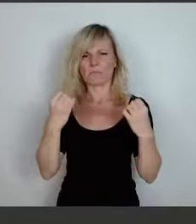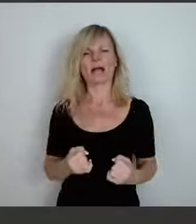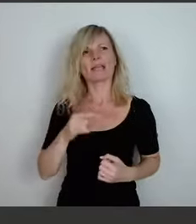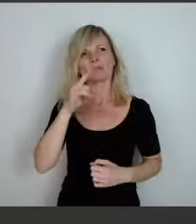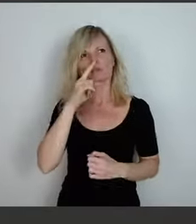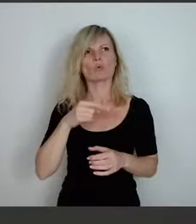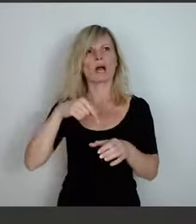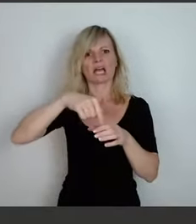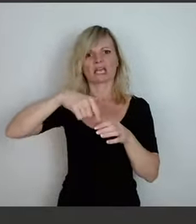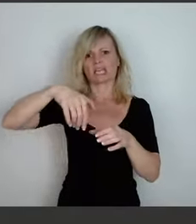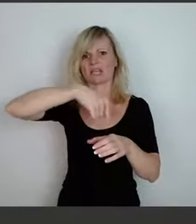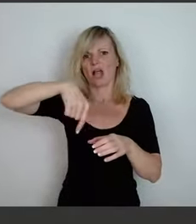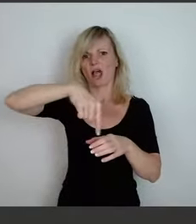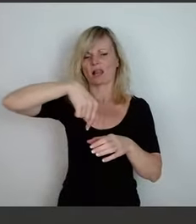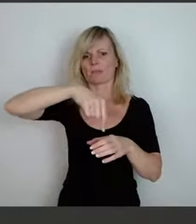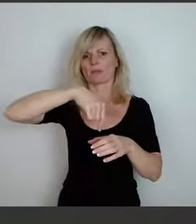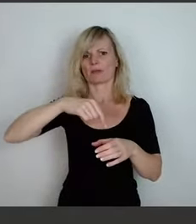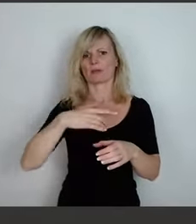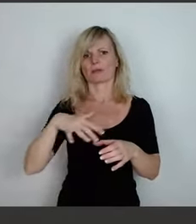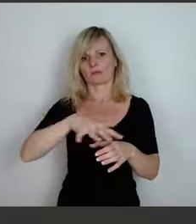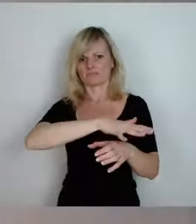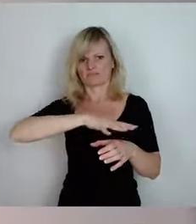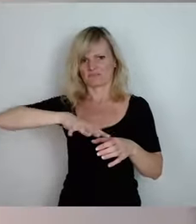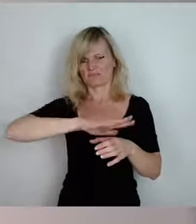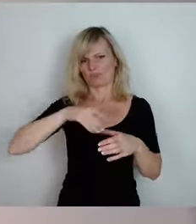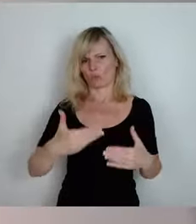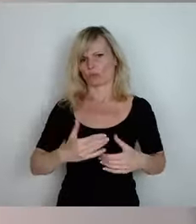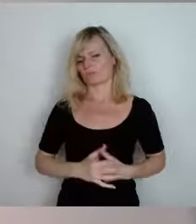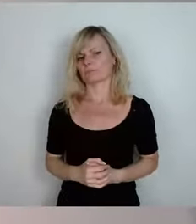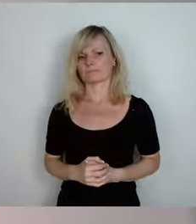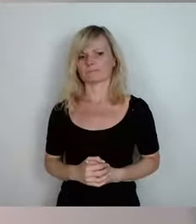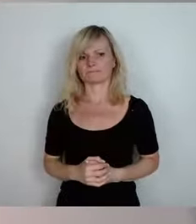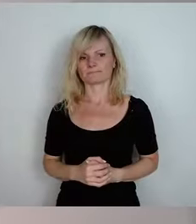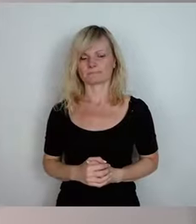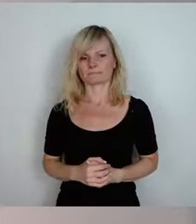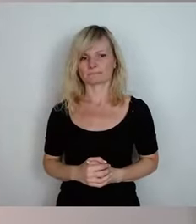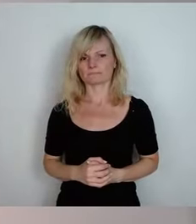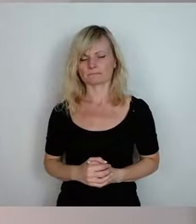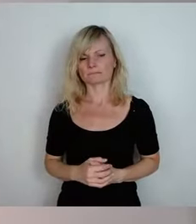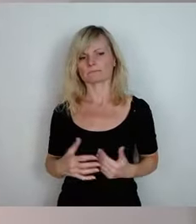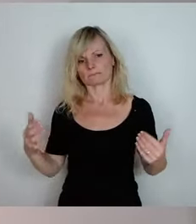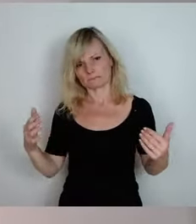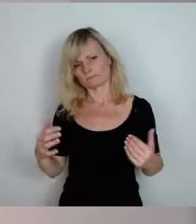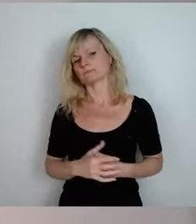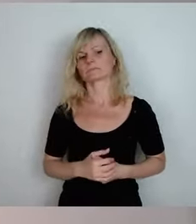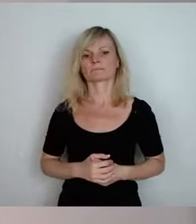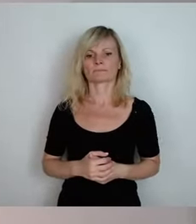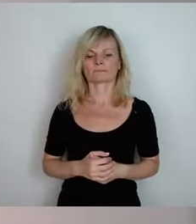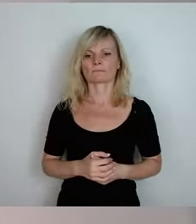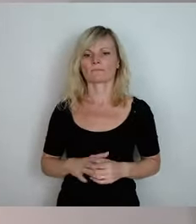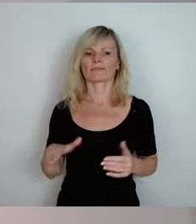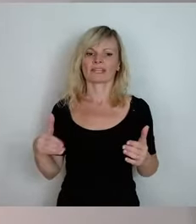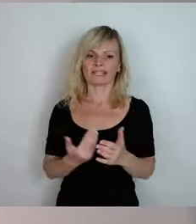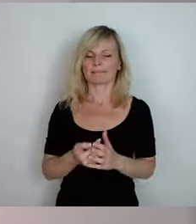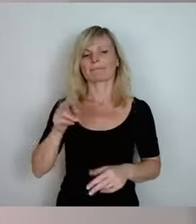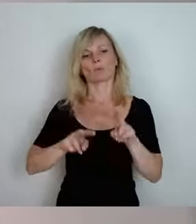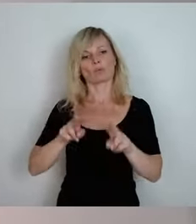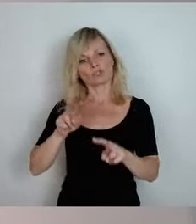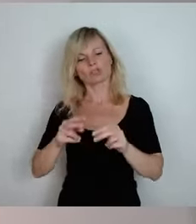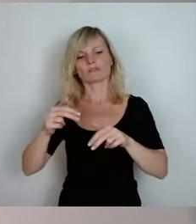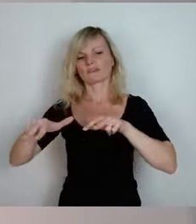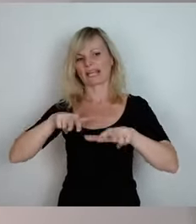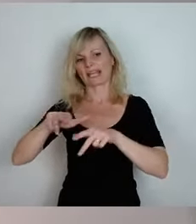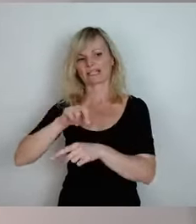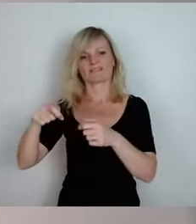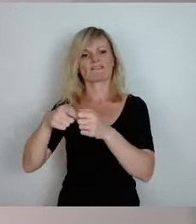des eigenen größeren Bereiches. Ja gut, also es gibt unterschiedliche Verkehrsverbünde, das Bildungsticket, also der